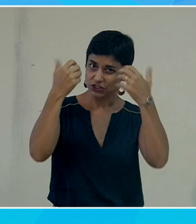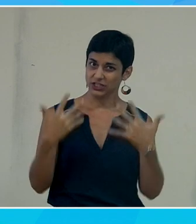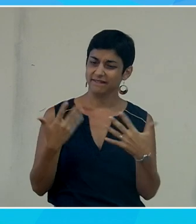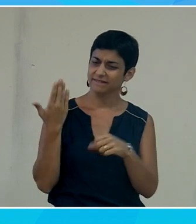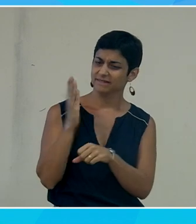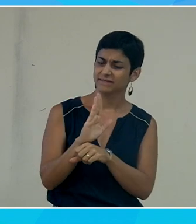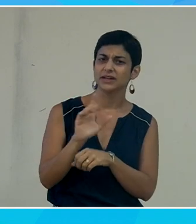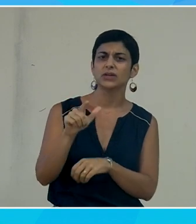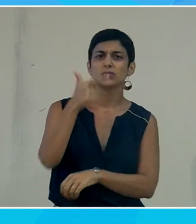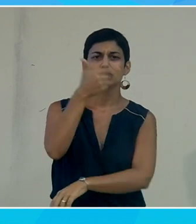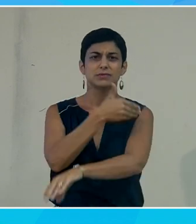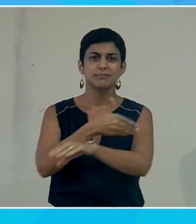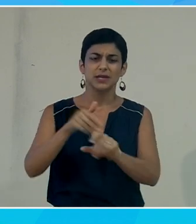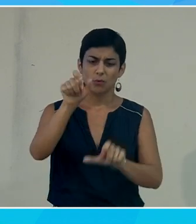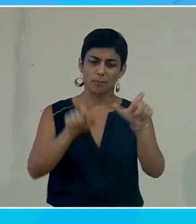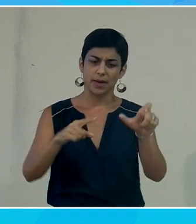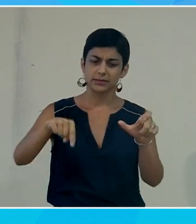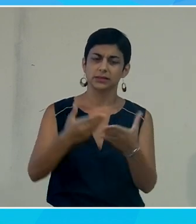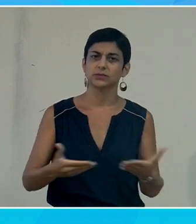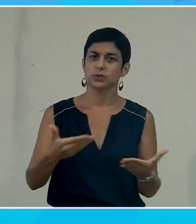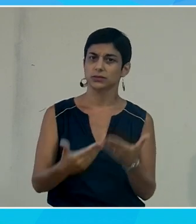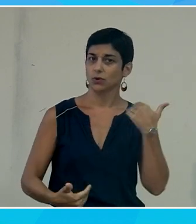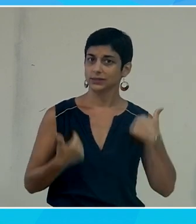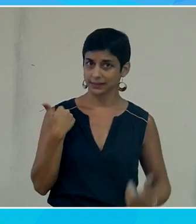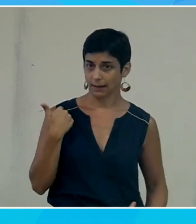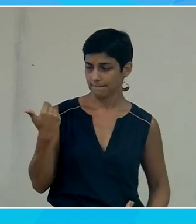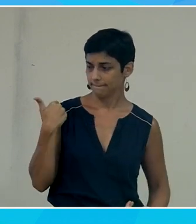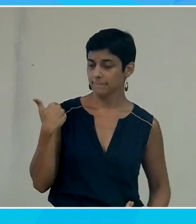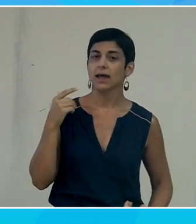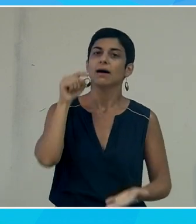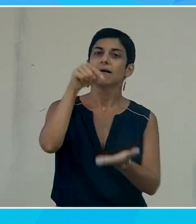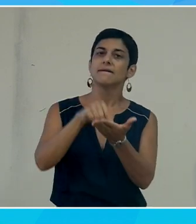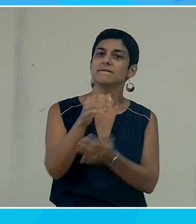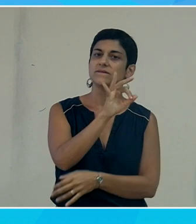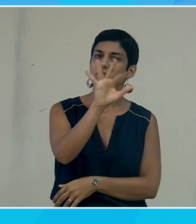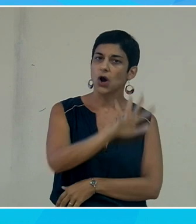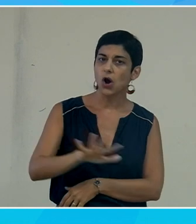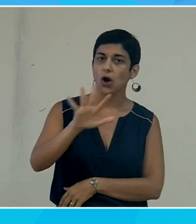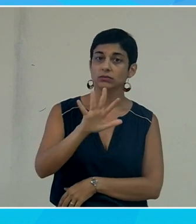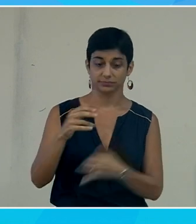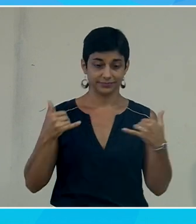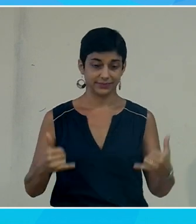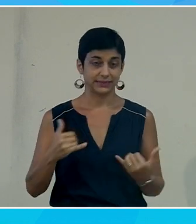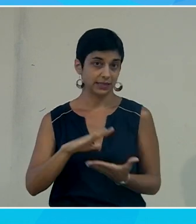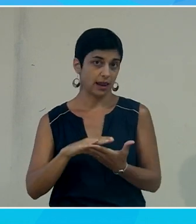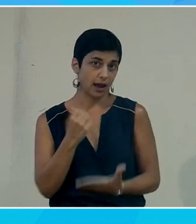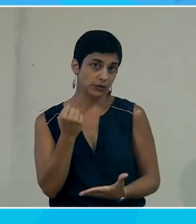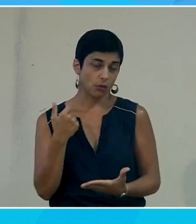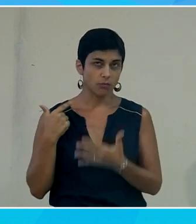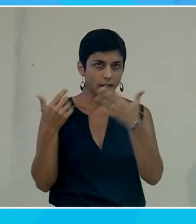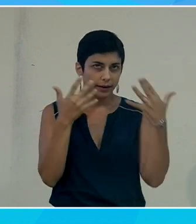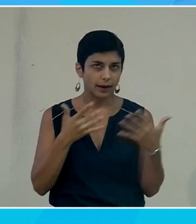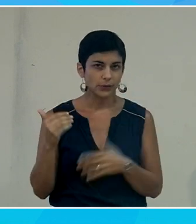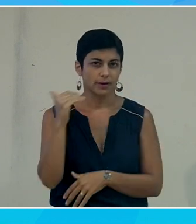as donné des 12 millions de personnes en situation de handicap en France, le décliner à La Réunion. J'ai fait un calcul rapide.